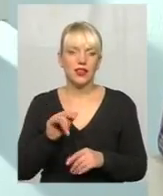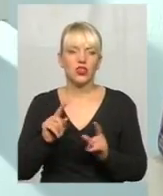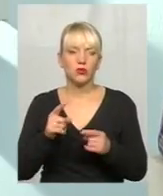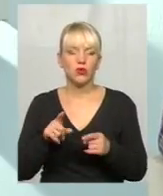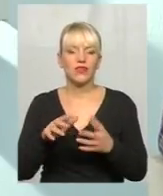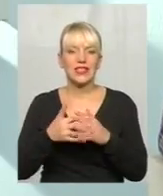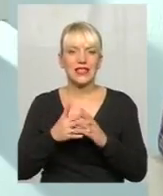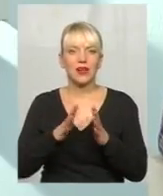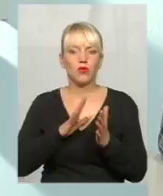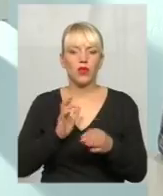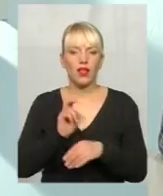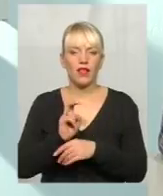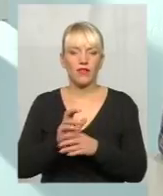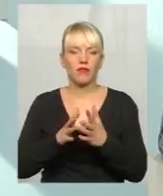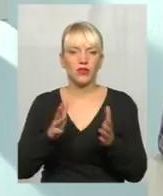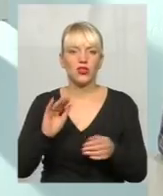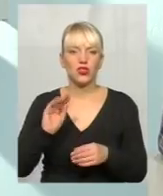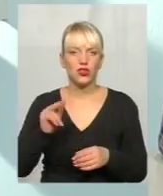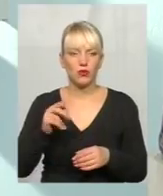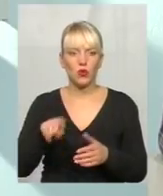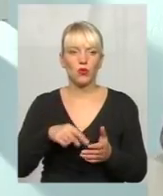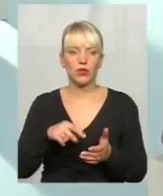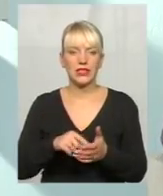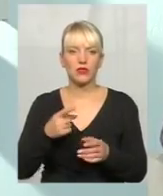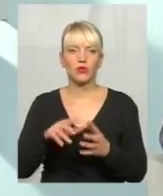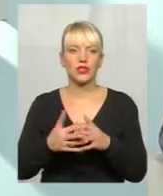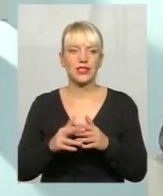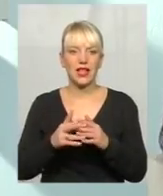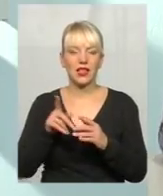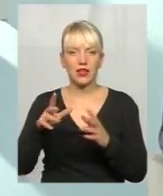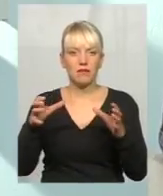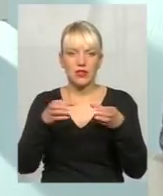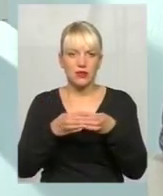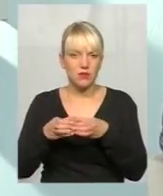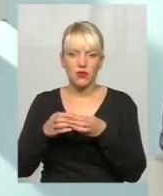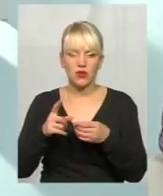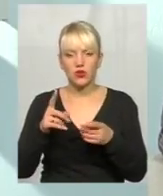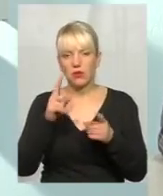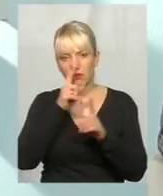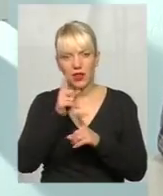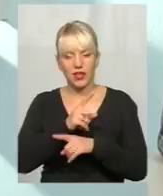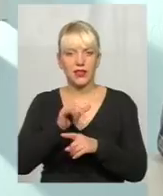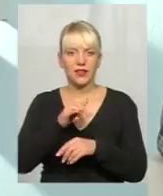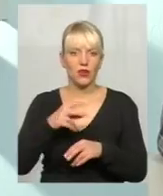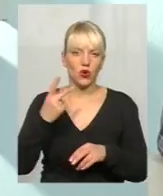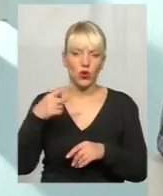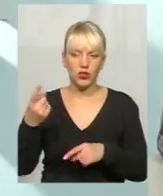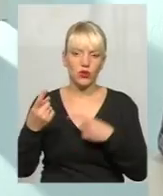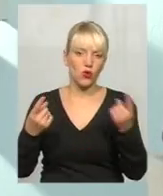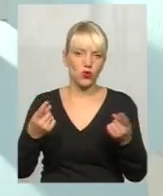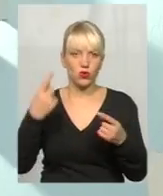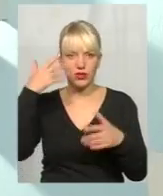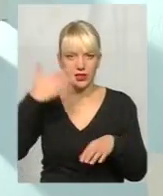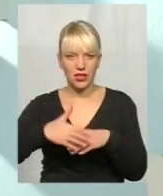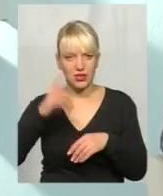явка вища, ніж в місті? Тому що в селах невеличкі спільноти, так, вони один одного знають. І, власне, є таке явище,